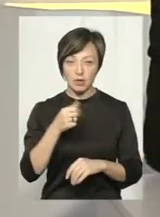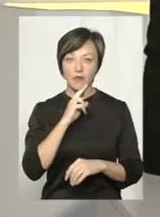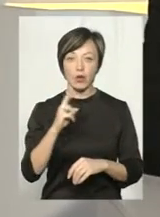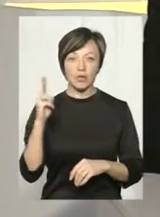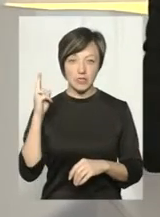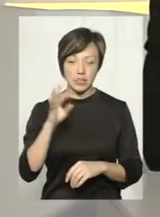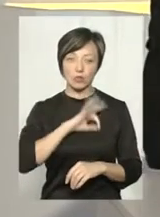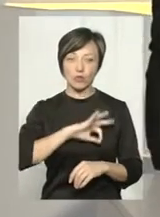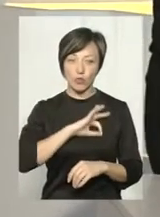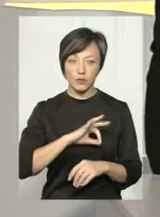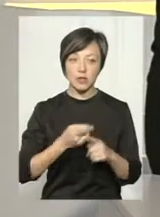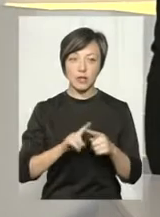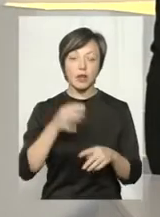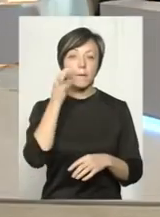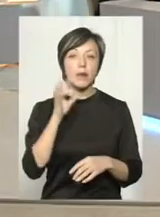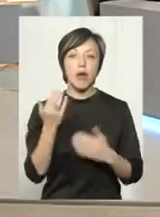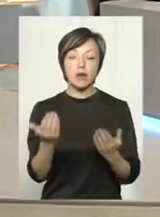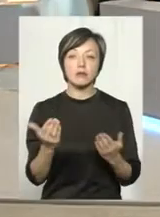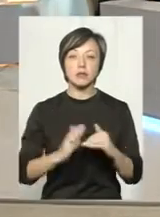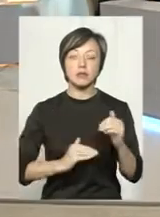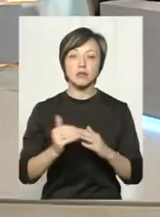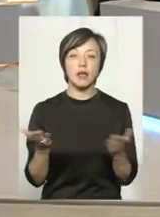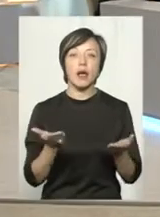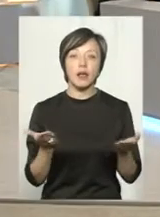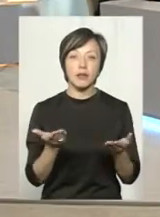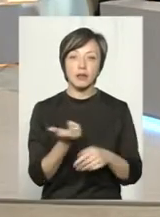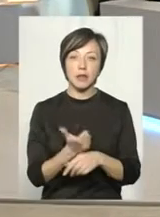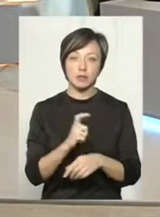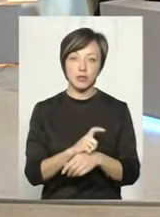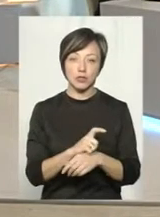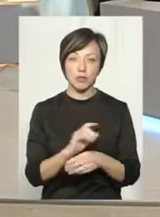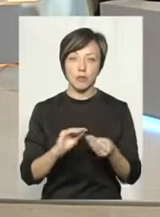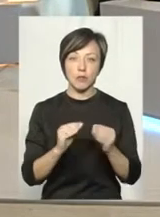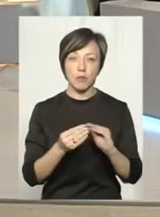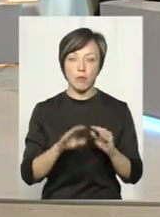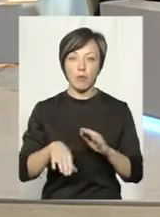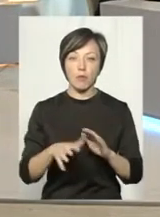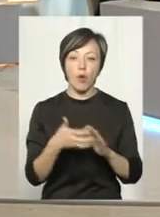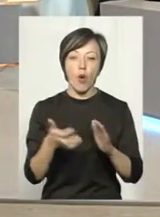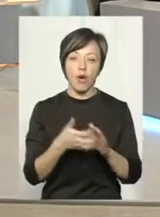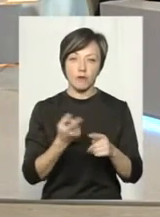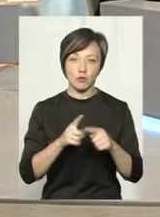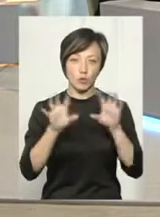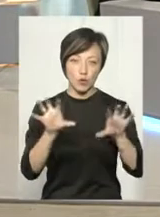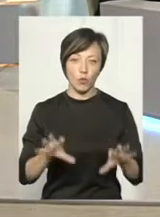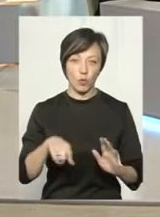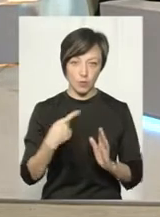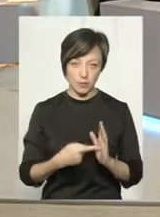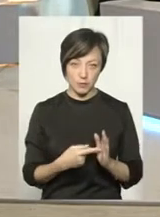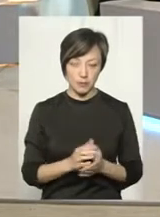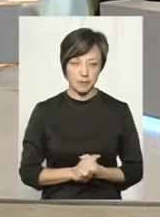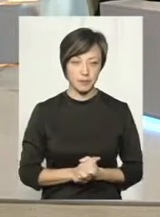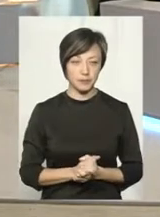назад, застосовуючи його на практиці. Які найбільші прогалини в цьому законі? Це вже